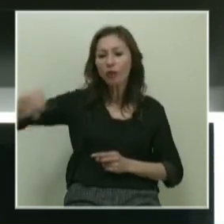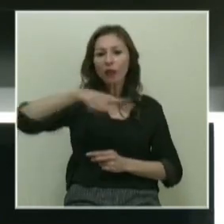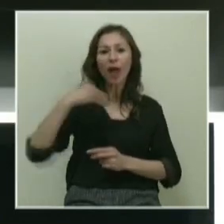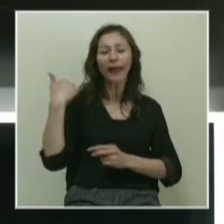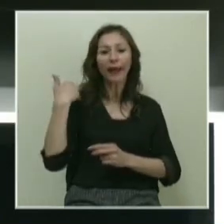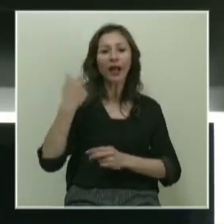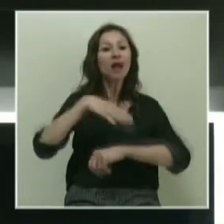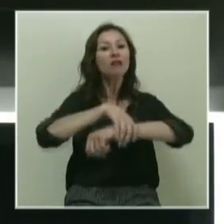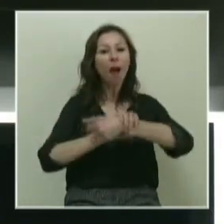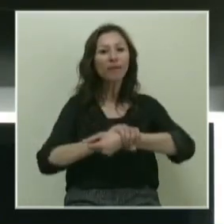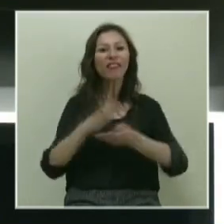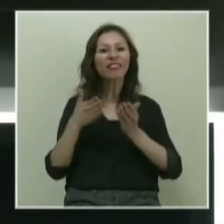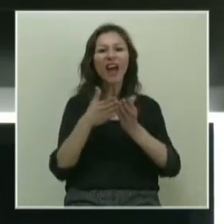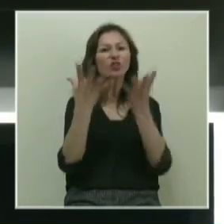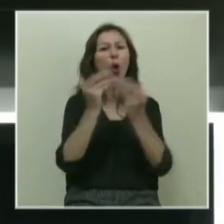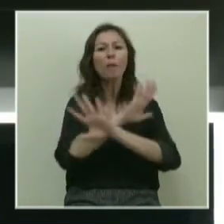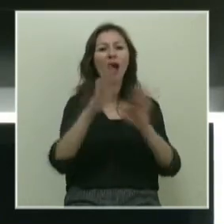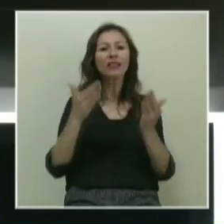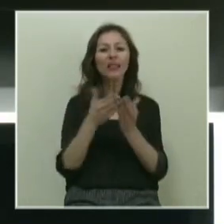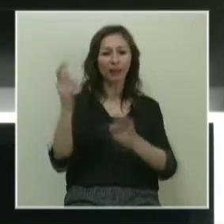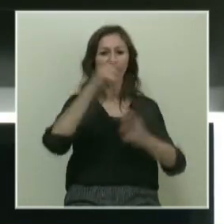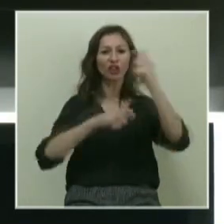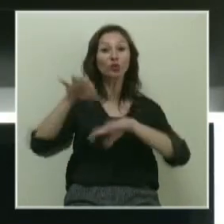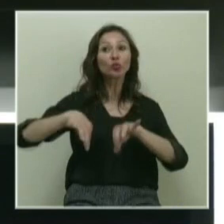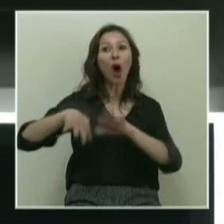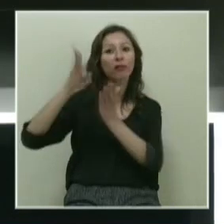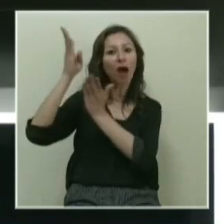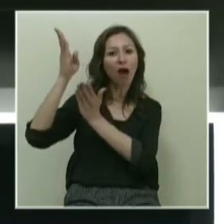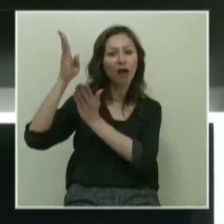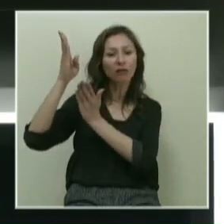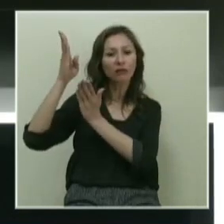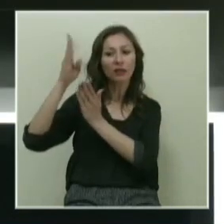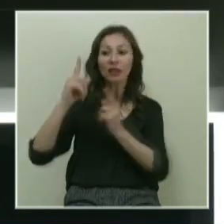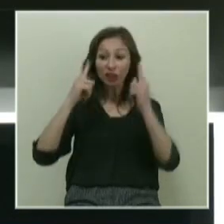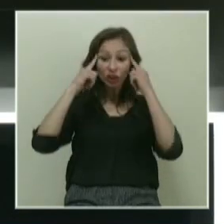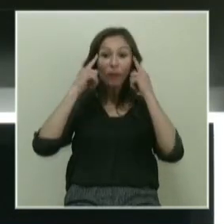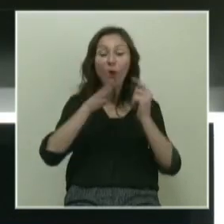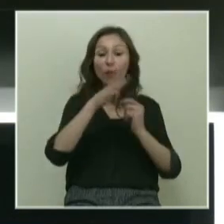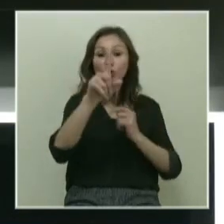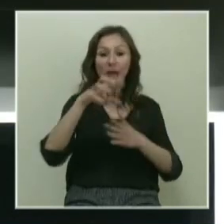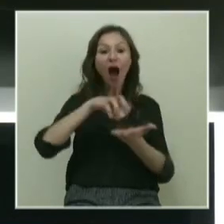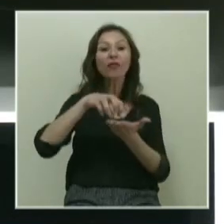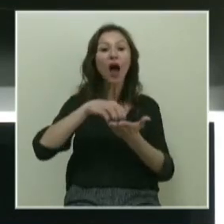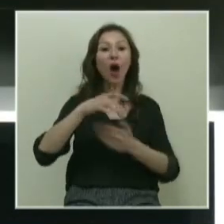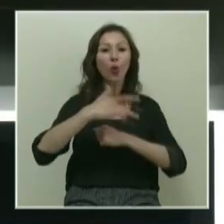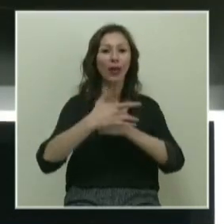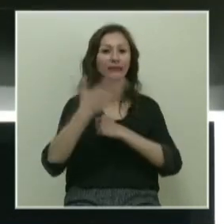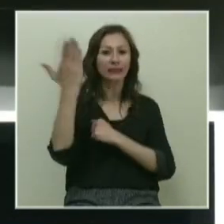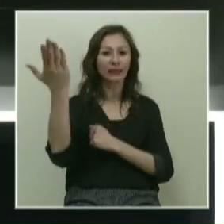kaptanı ve tayfası olmayan gemiler inşa ediyor şu anda. Japonya biliyorsunuz bir ada ülkesi.